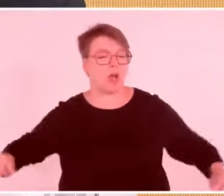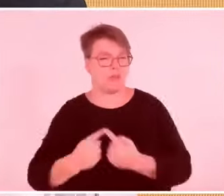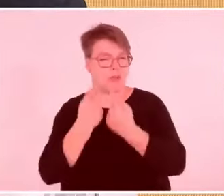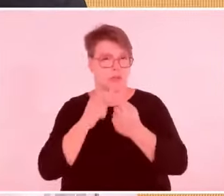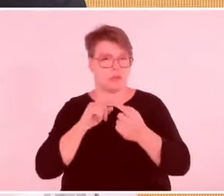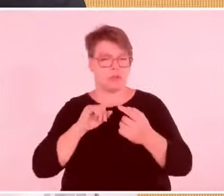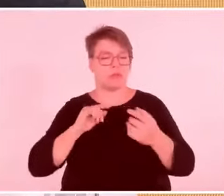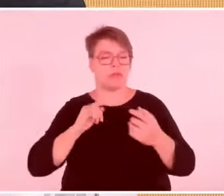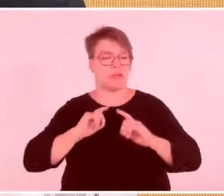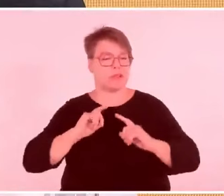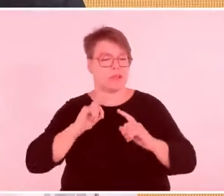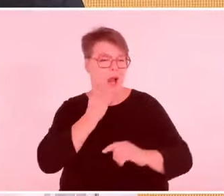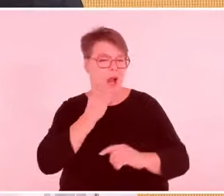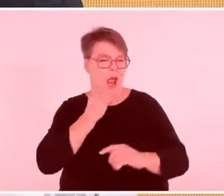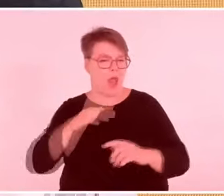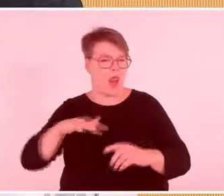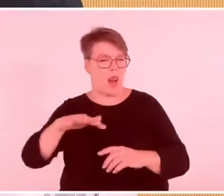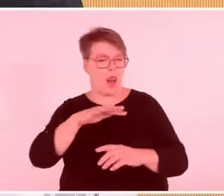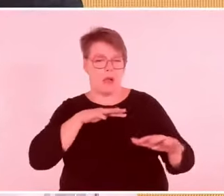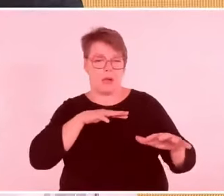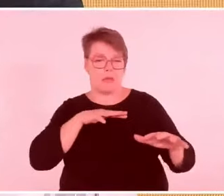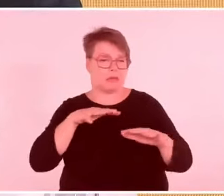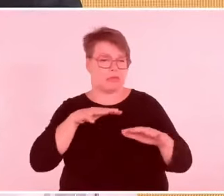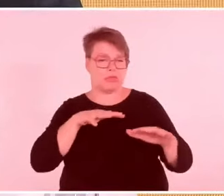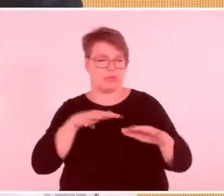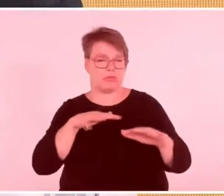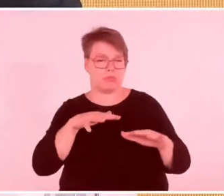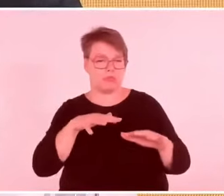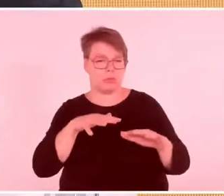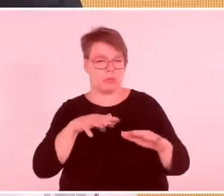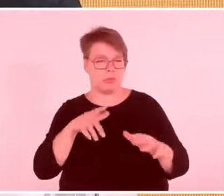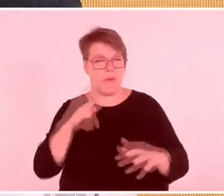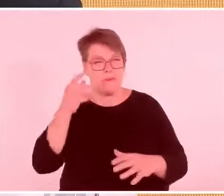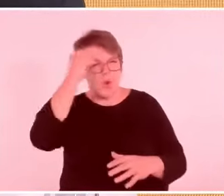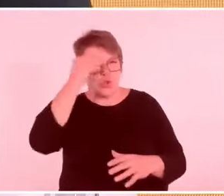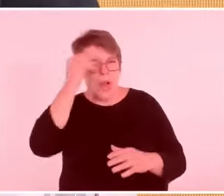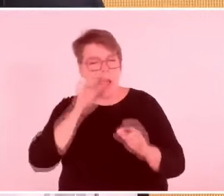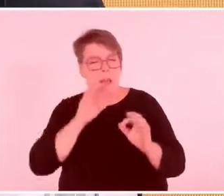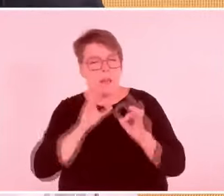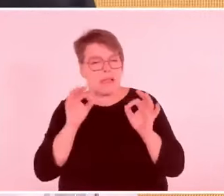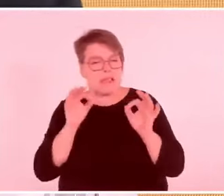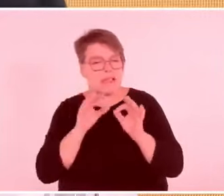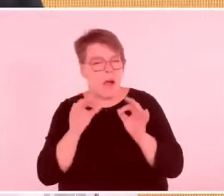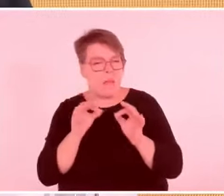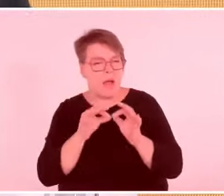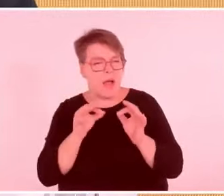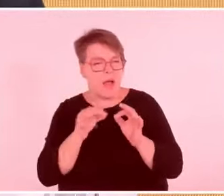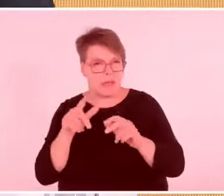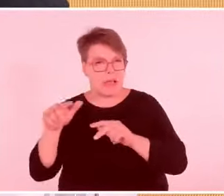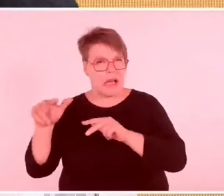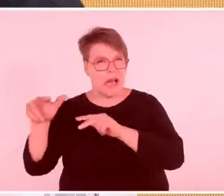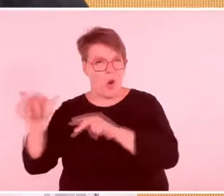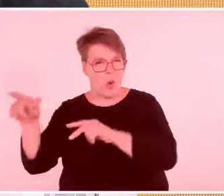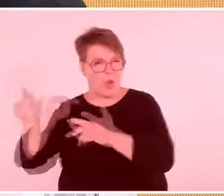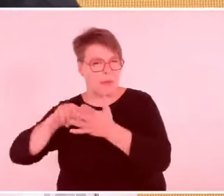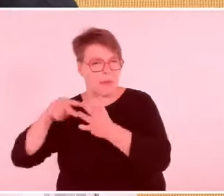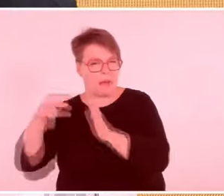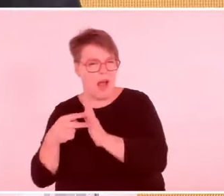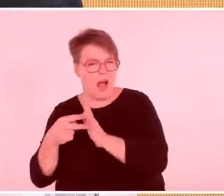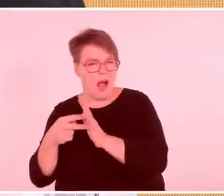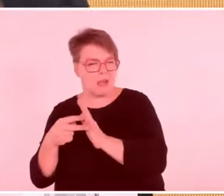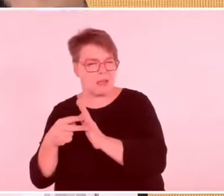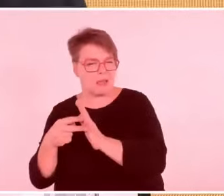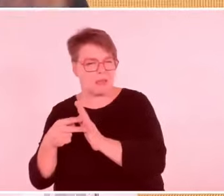war gespalten zwischen nationalistischen Fundamentalisten, die versucht haben, wesentliche Züge des Rechtsstaates